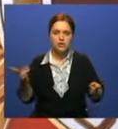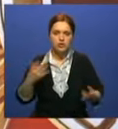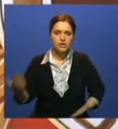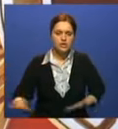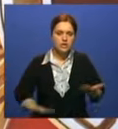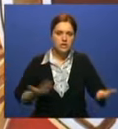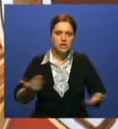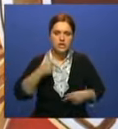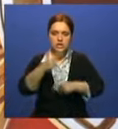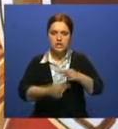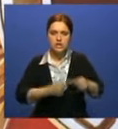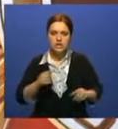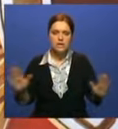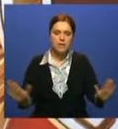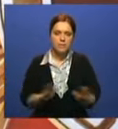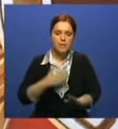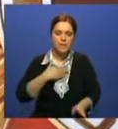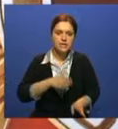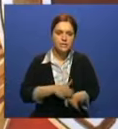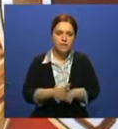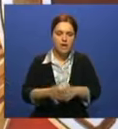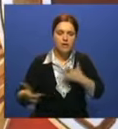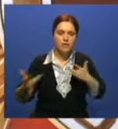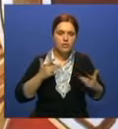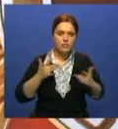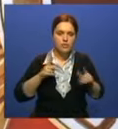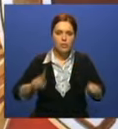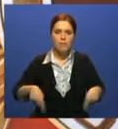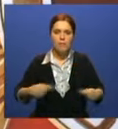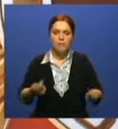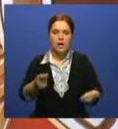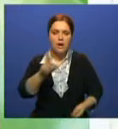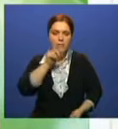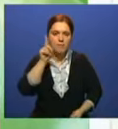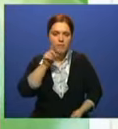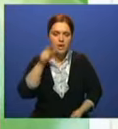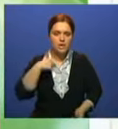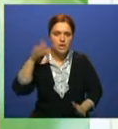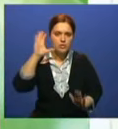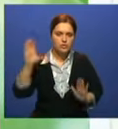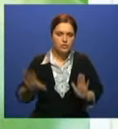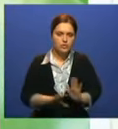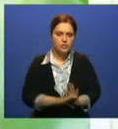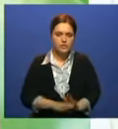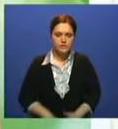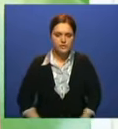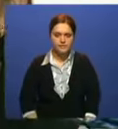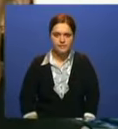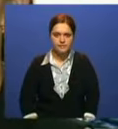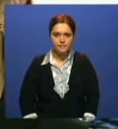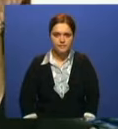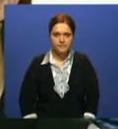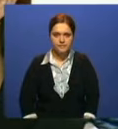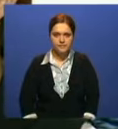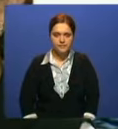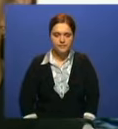через те песни, которые мы исполняем, передать той молодежи, которая нас слушает. Они были в таком же возрасте,